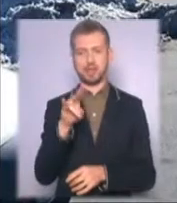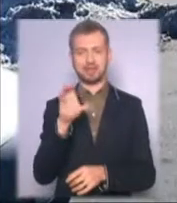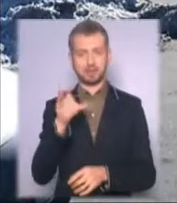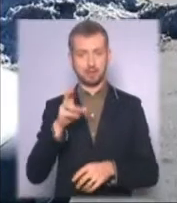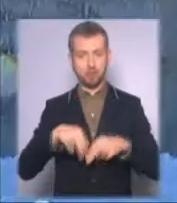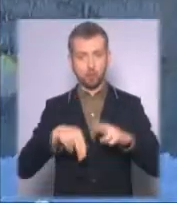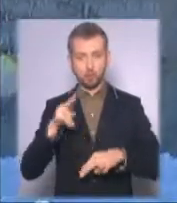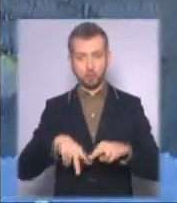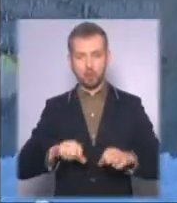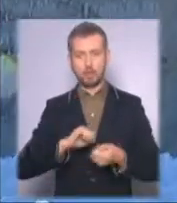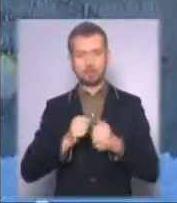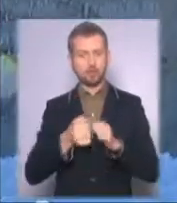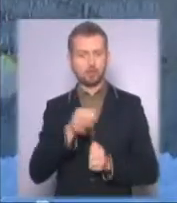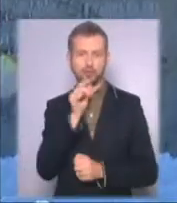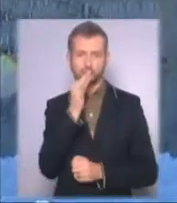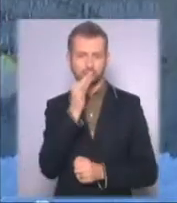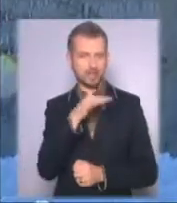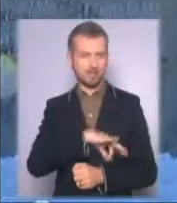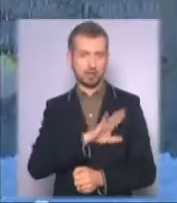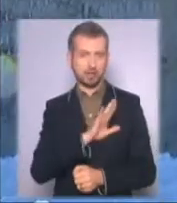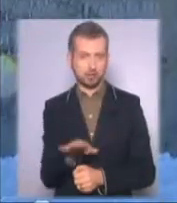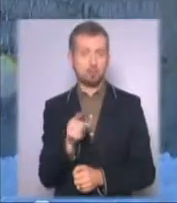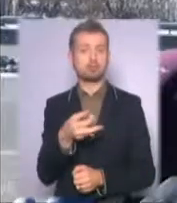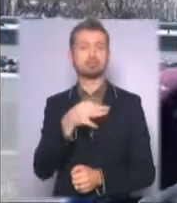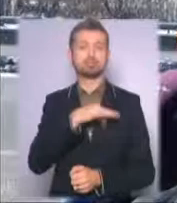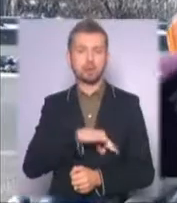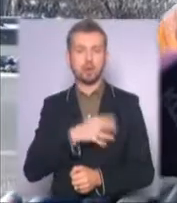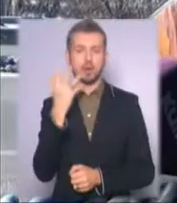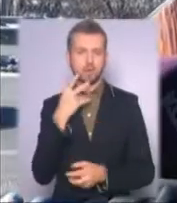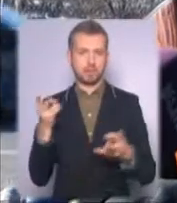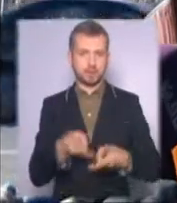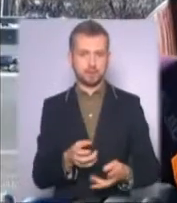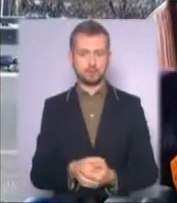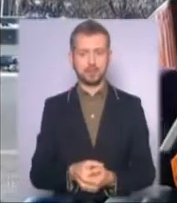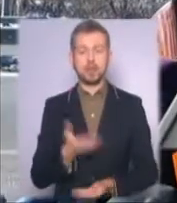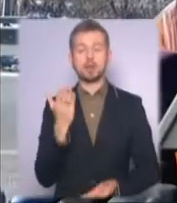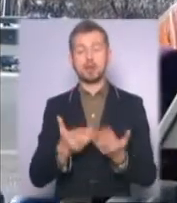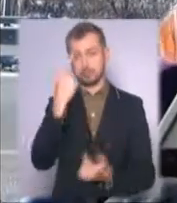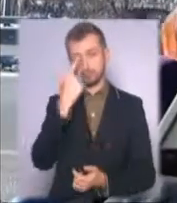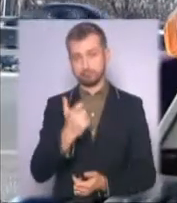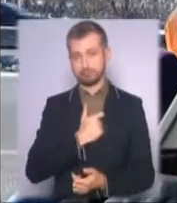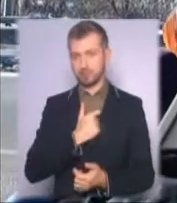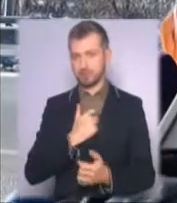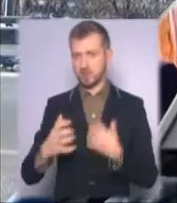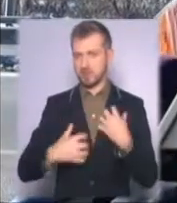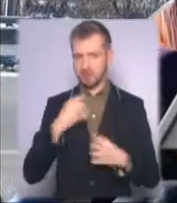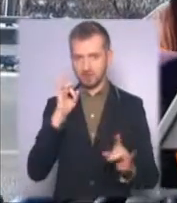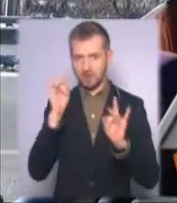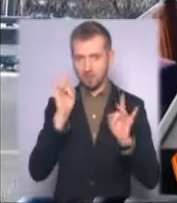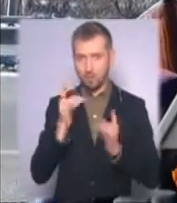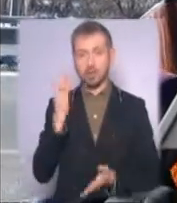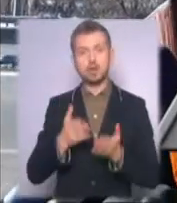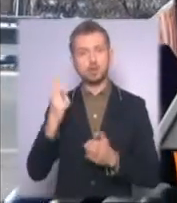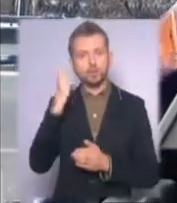бетону поки не використовують, каже, вона знадобиться у крайньому випадку. Якщо поступить сигнал тривоги, якщо до Києва буде вже